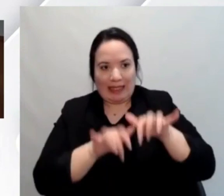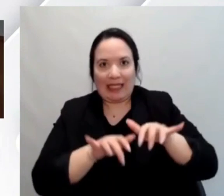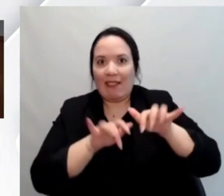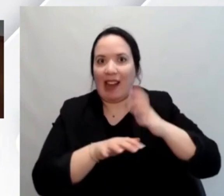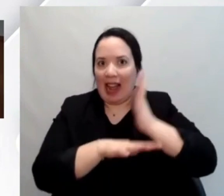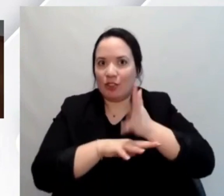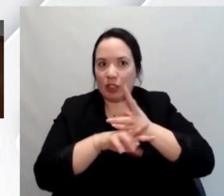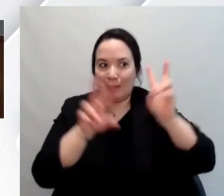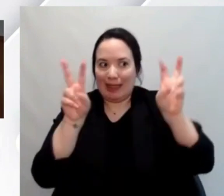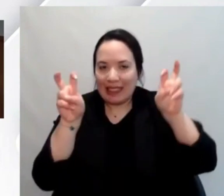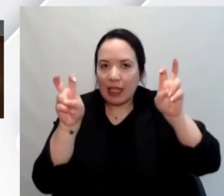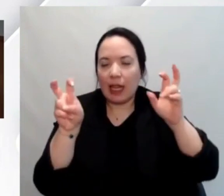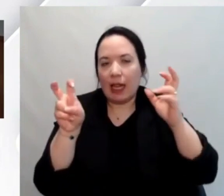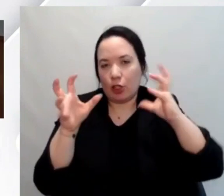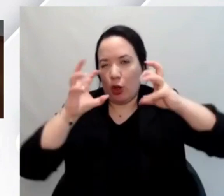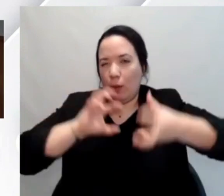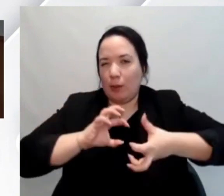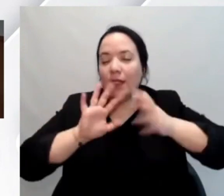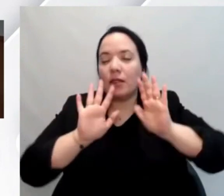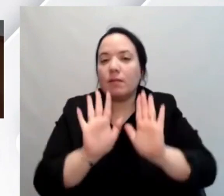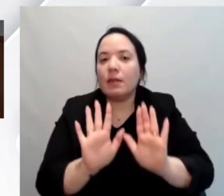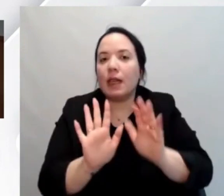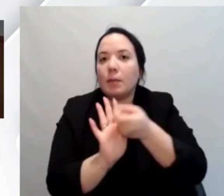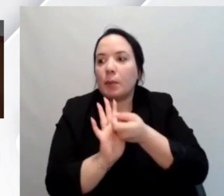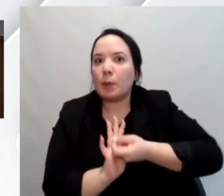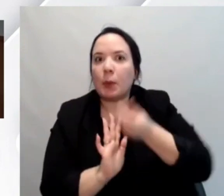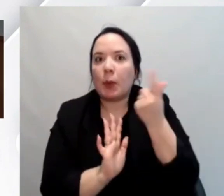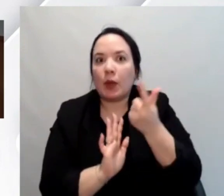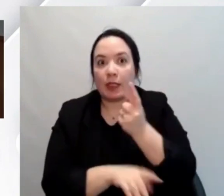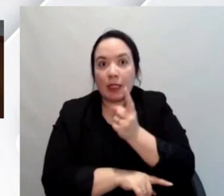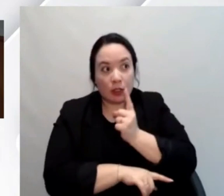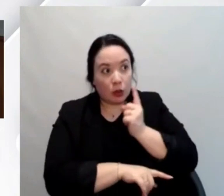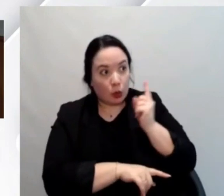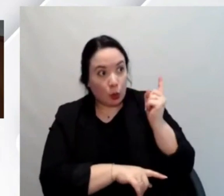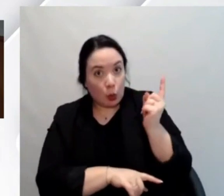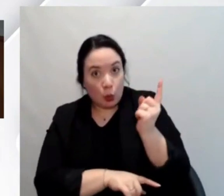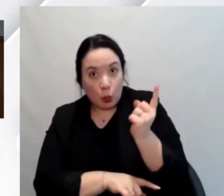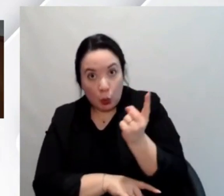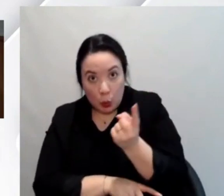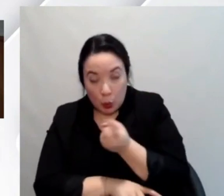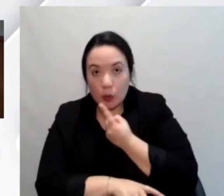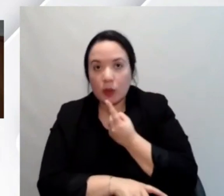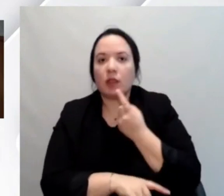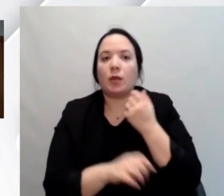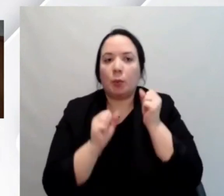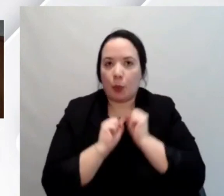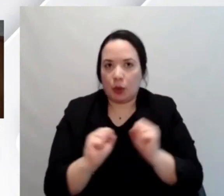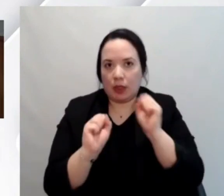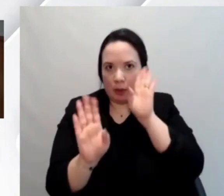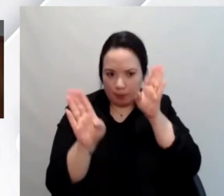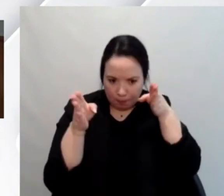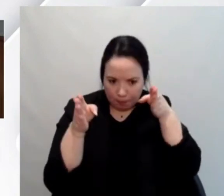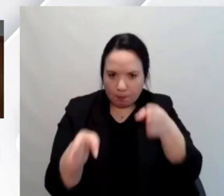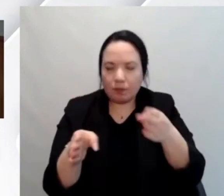cosa un po' complessa ma è importante che tutti noi che possiamo farlo dedichiamo del nostro tempo per